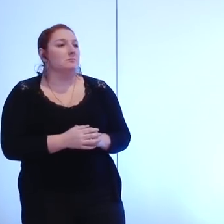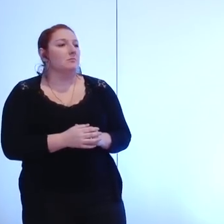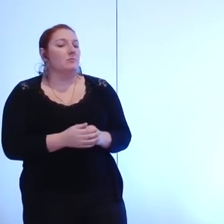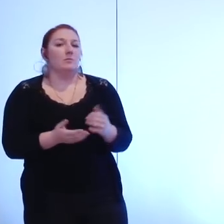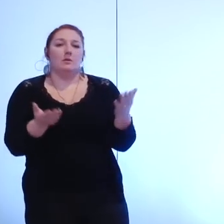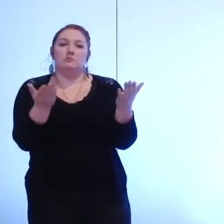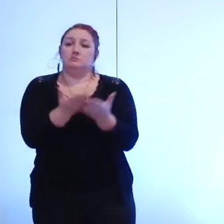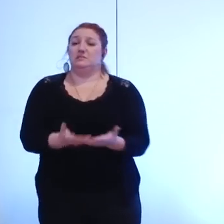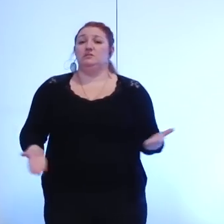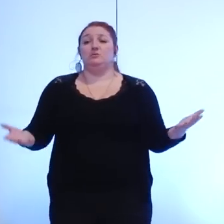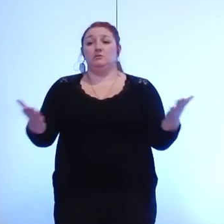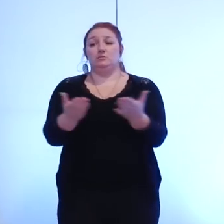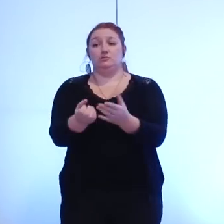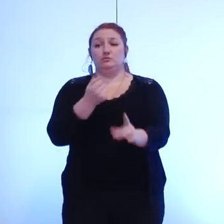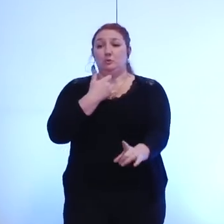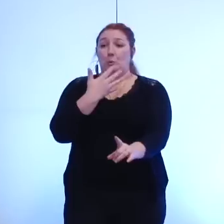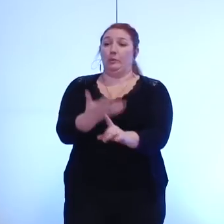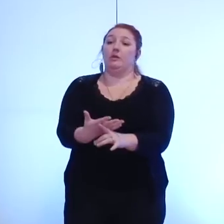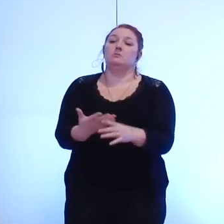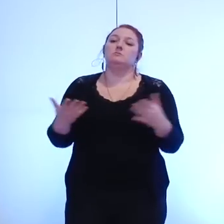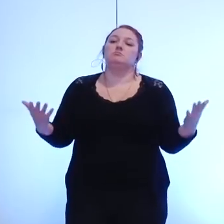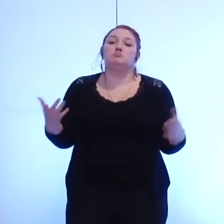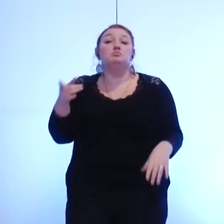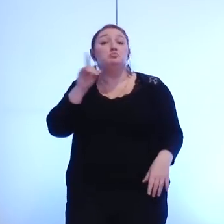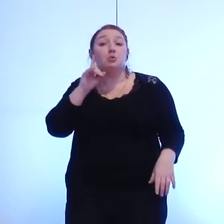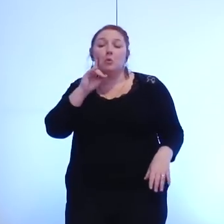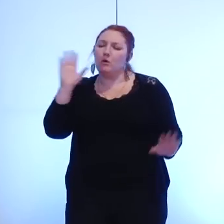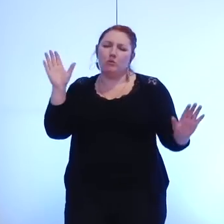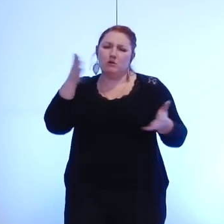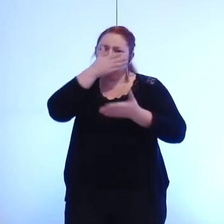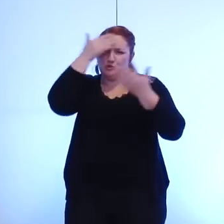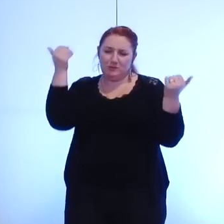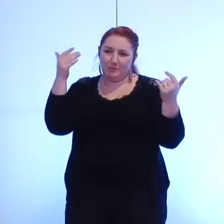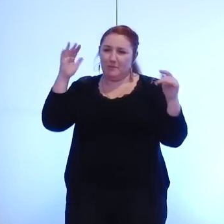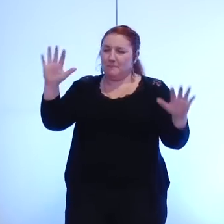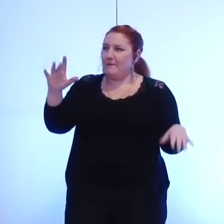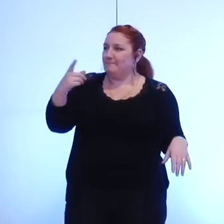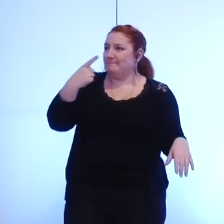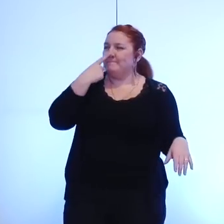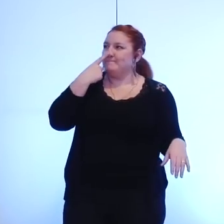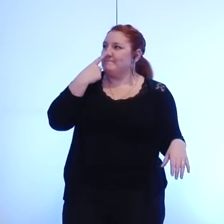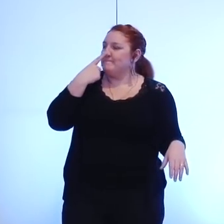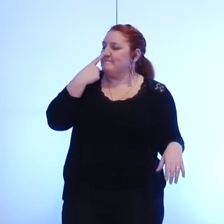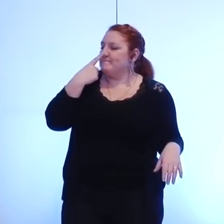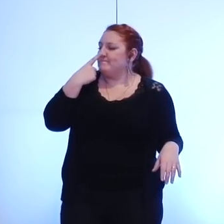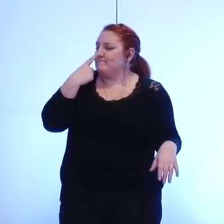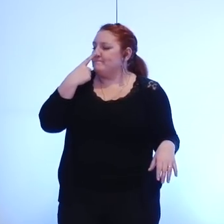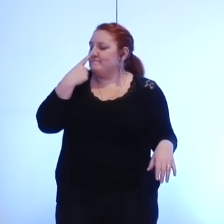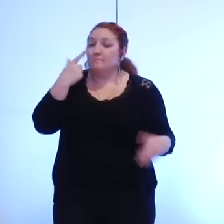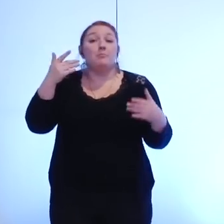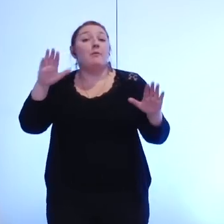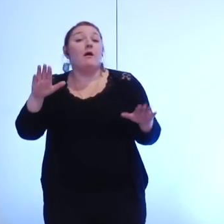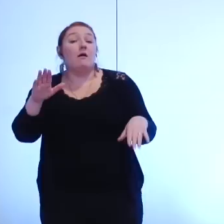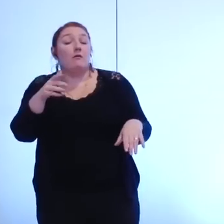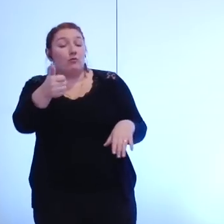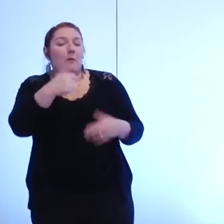je ne sais pas pourquoi mais j'ai comme le sentiment mais vous me